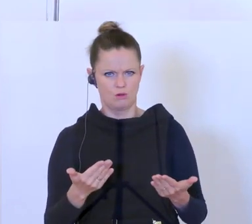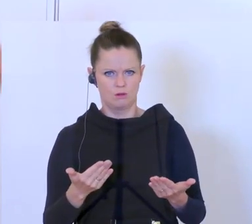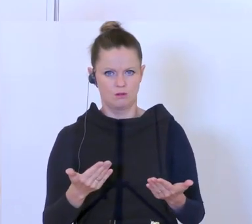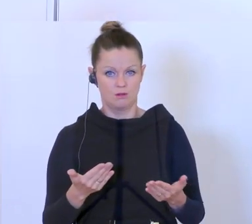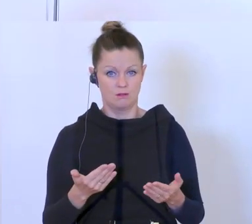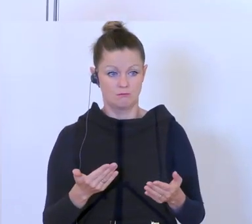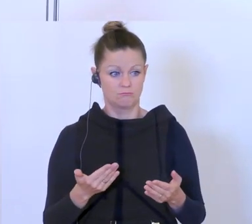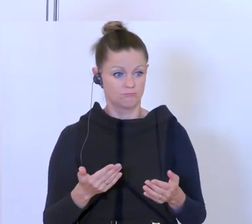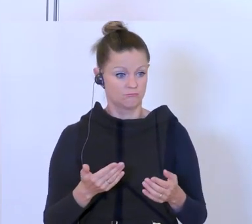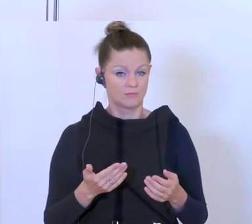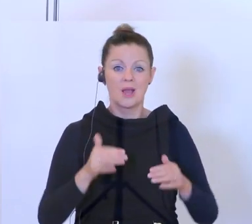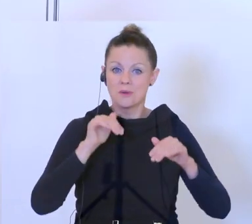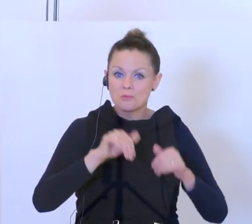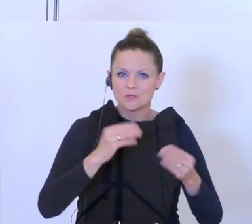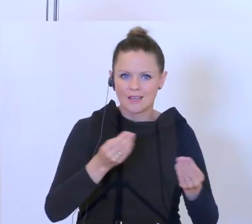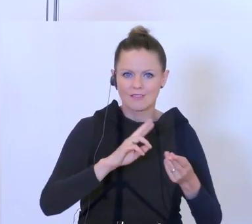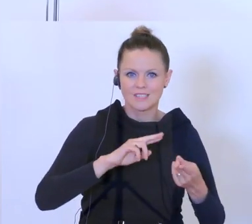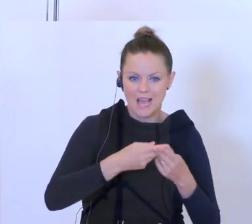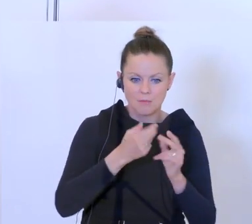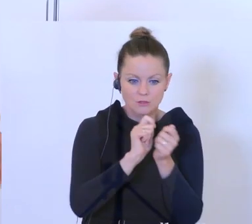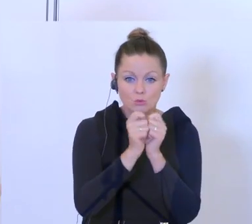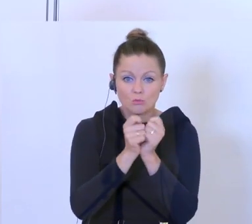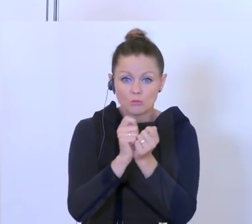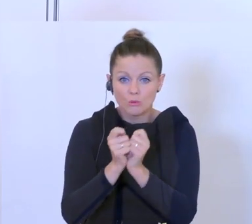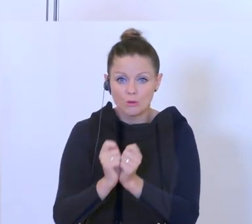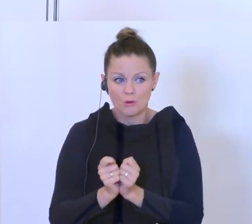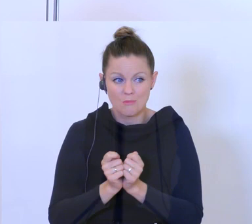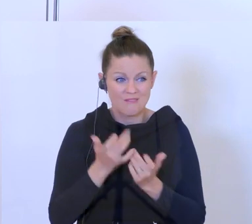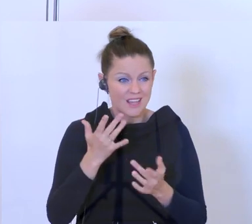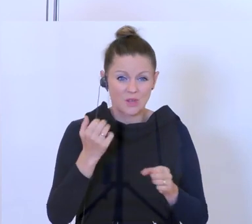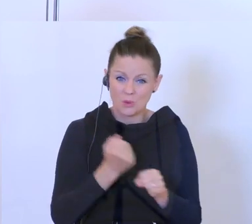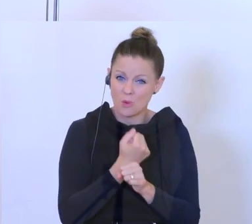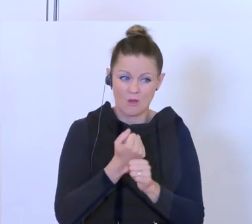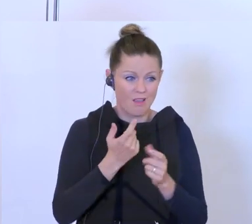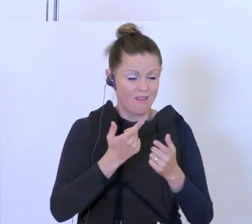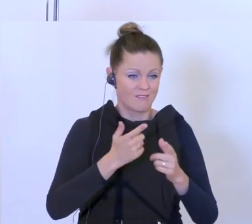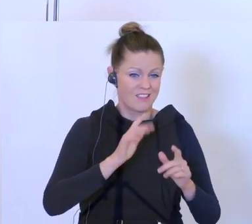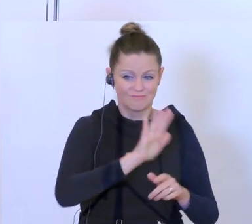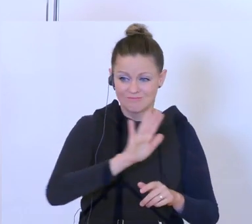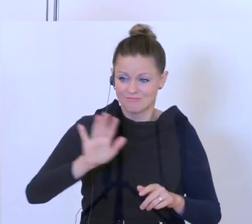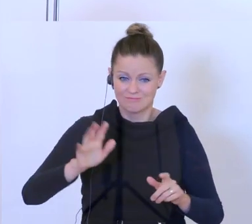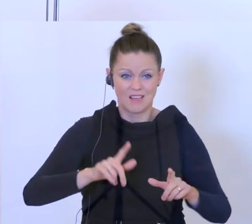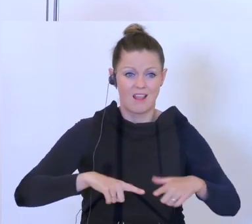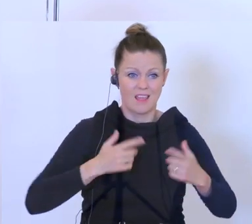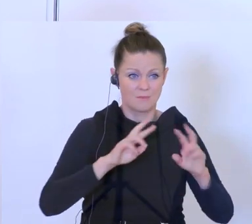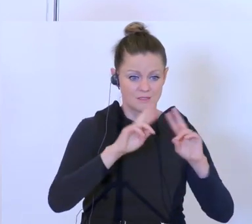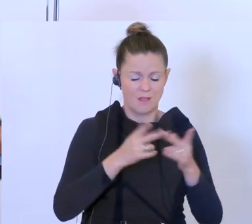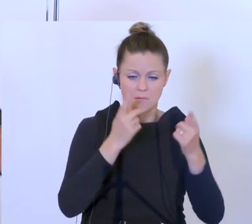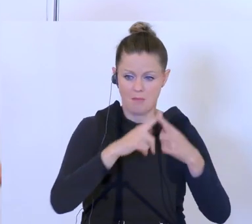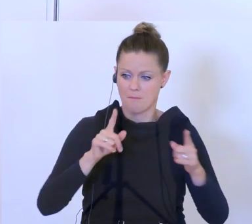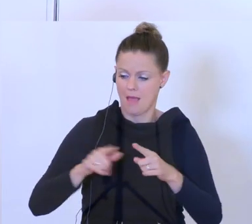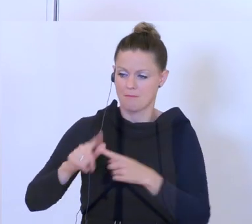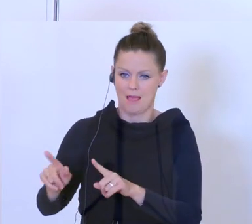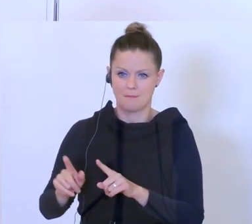wenn es aber einen Adaptierungsbedarf gibt, weil es nämlich dann doch so unterschiedliche Lebenswelten sind, dann werden wir nachjustieren. Aber jetzt ist es einmal,